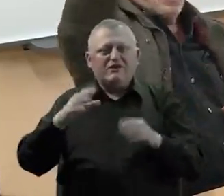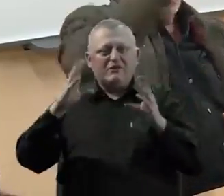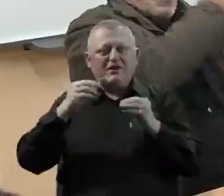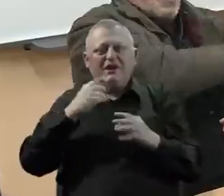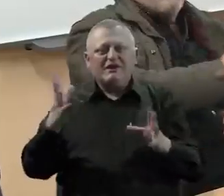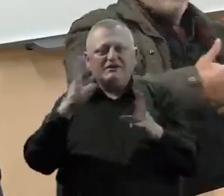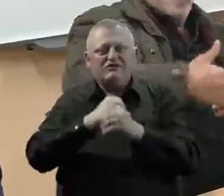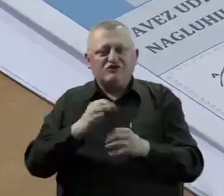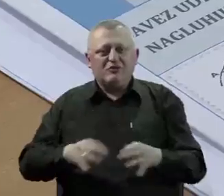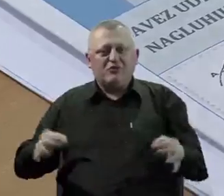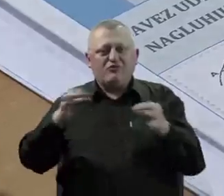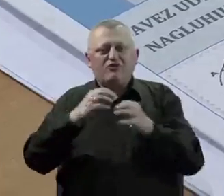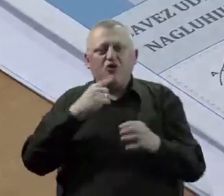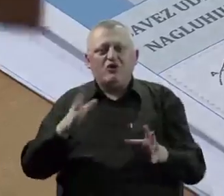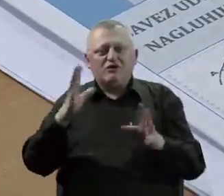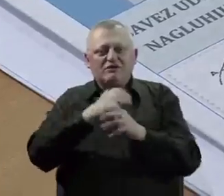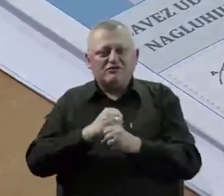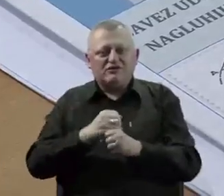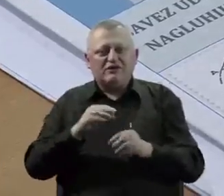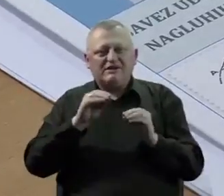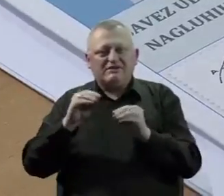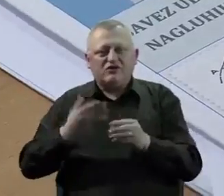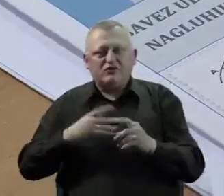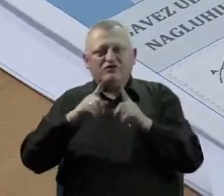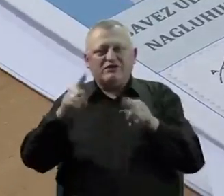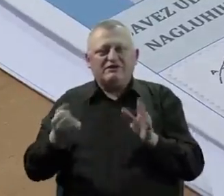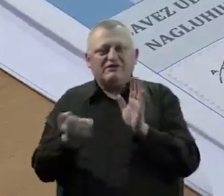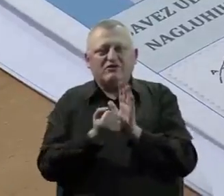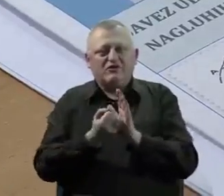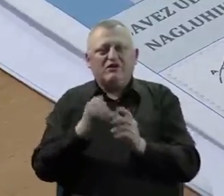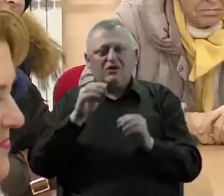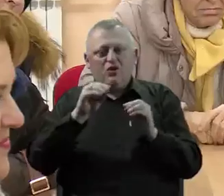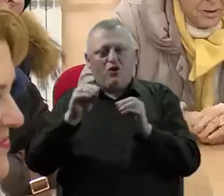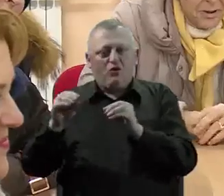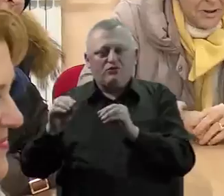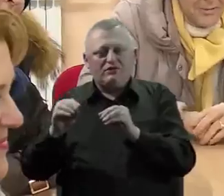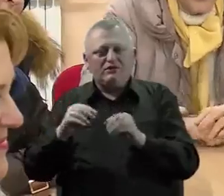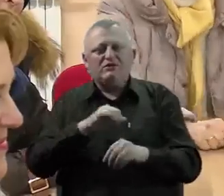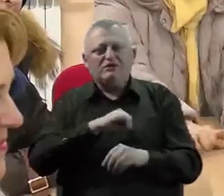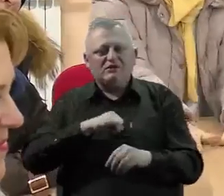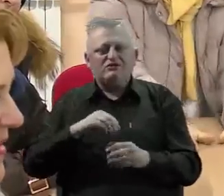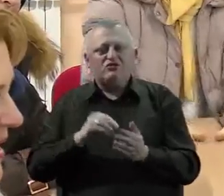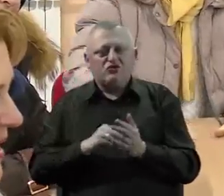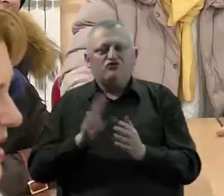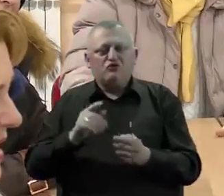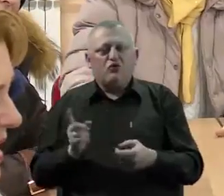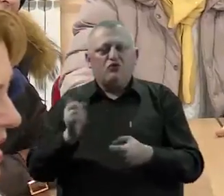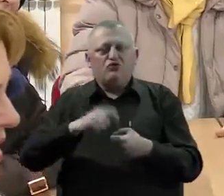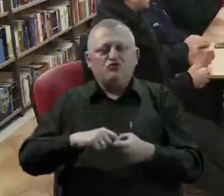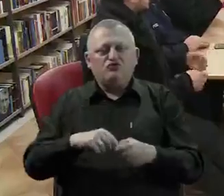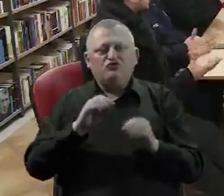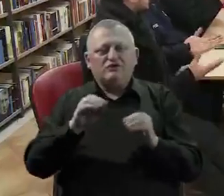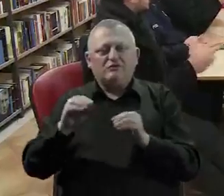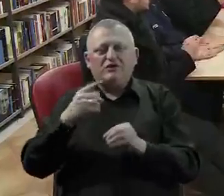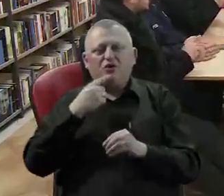kada završava projekt. Svi koji završe seminar će dobiti i certifikat o obavljenoj obuci. Zainteresirani se još uvijek mogu uključiti u